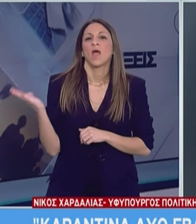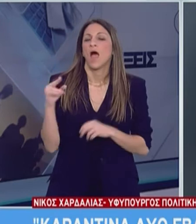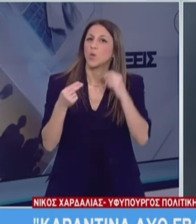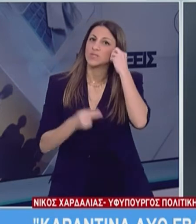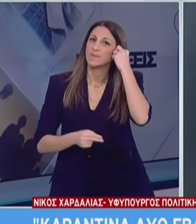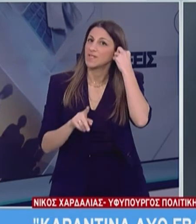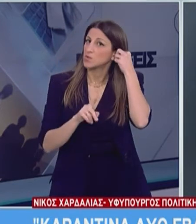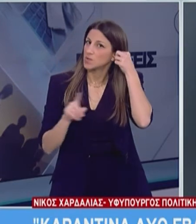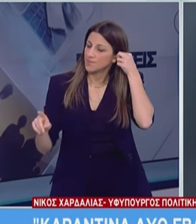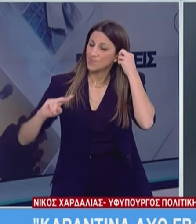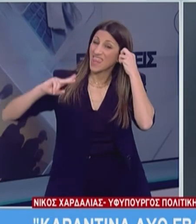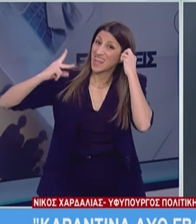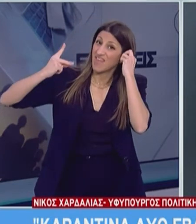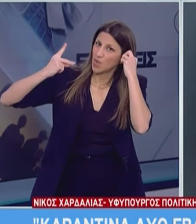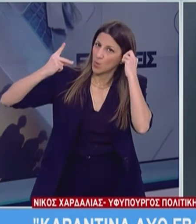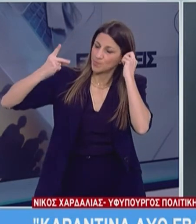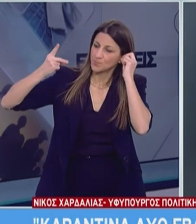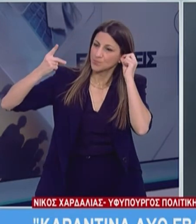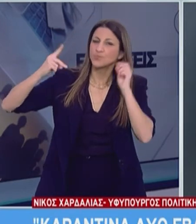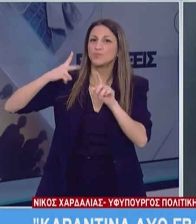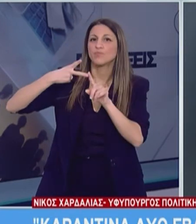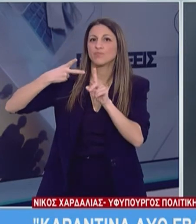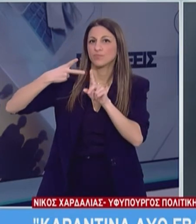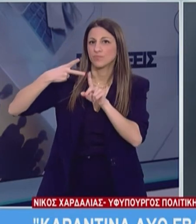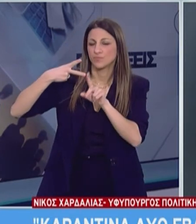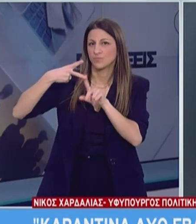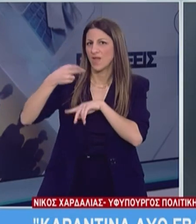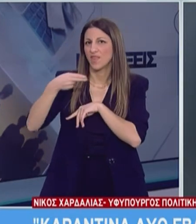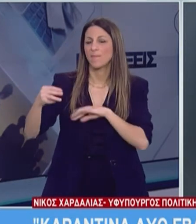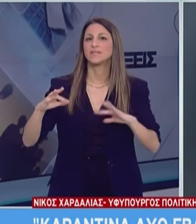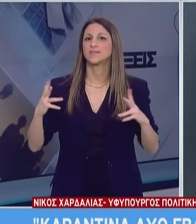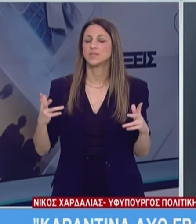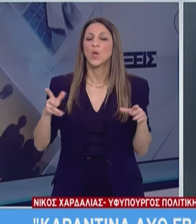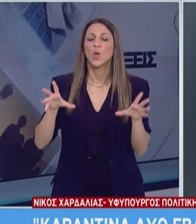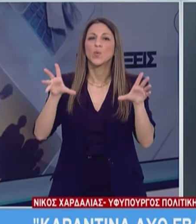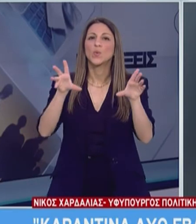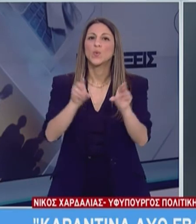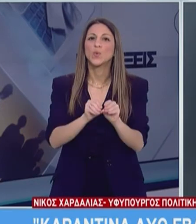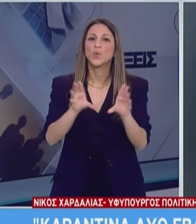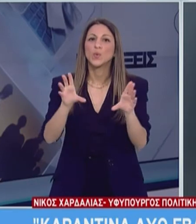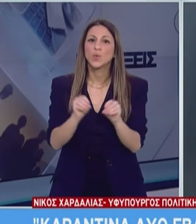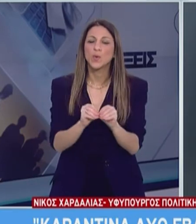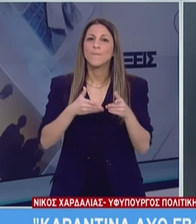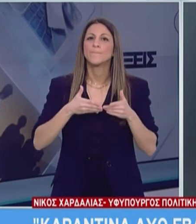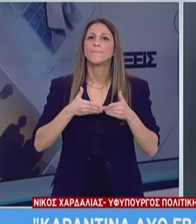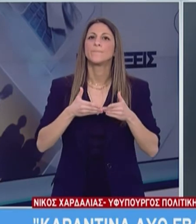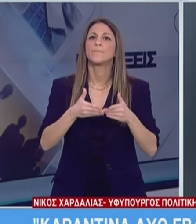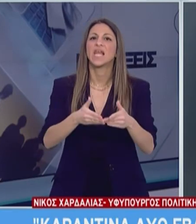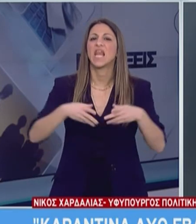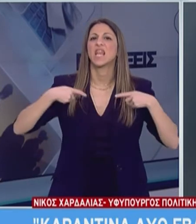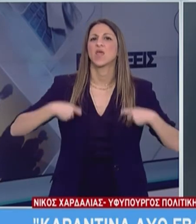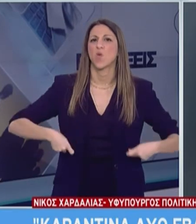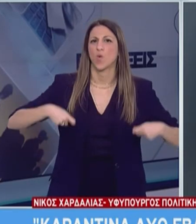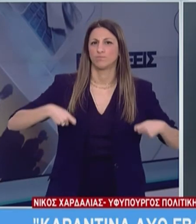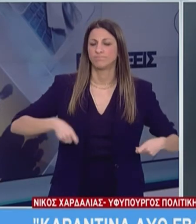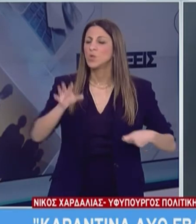είναι και το δεύτερο θέμα ενημέρωσής σας αφορά το επιβατηγό πλοίο Ελευθέριους